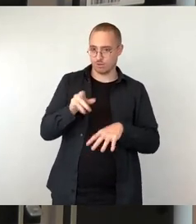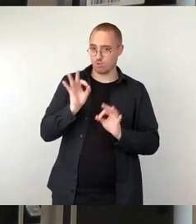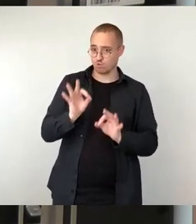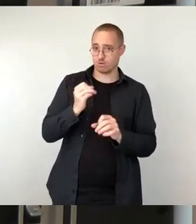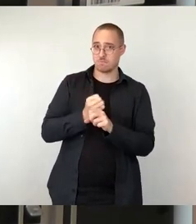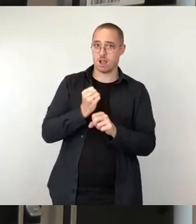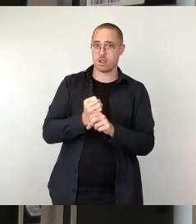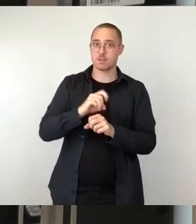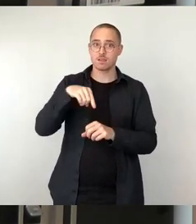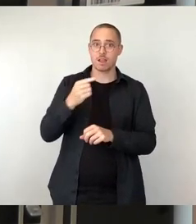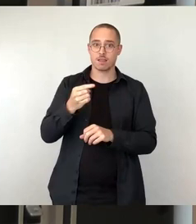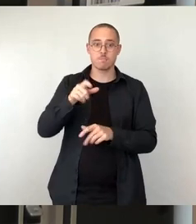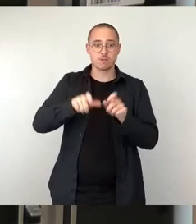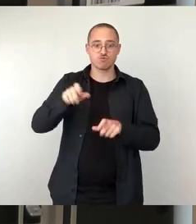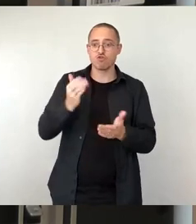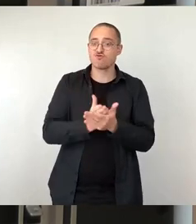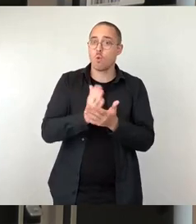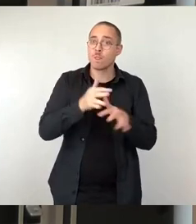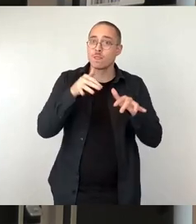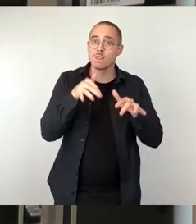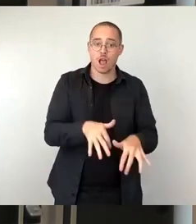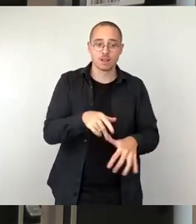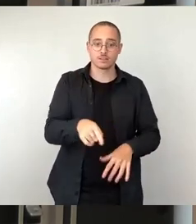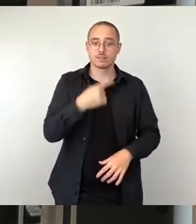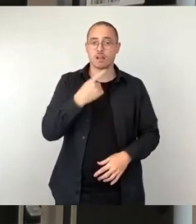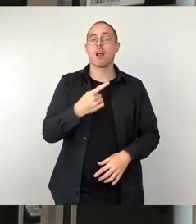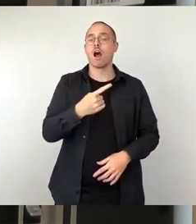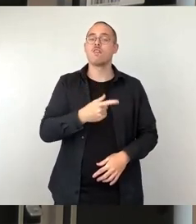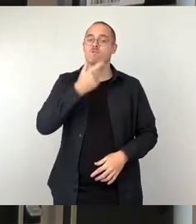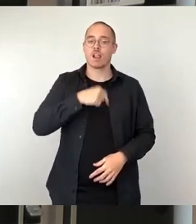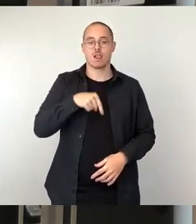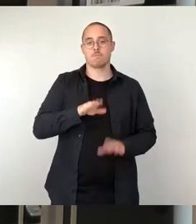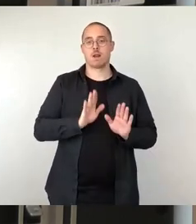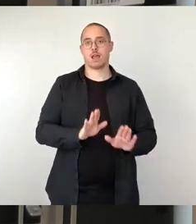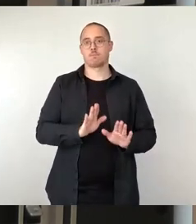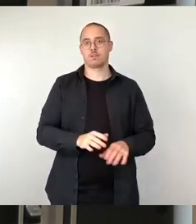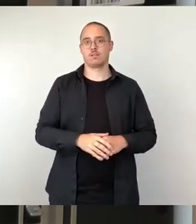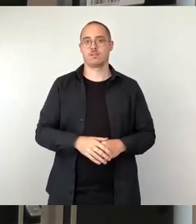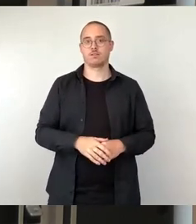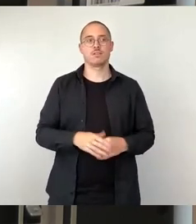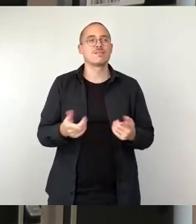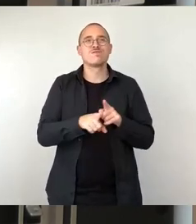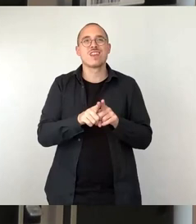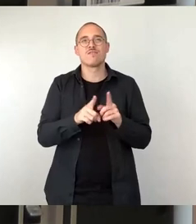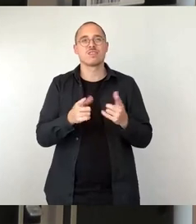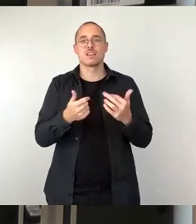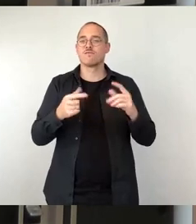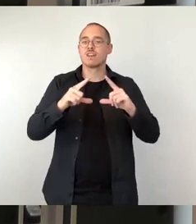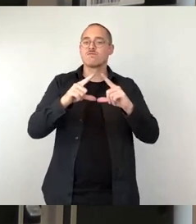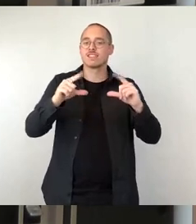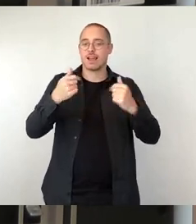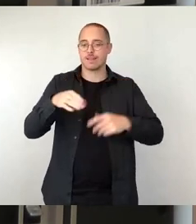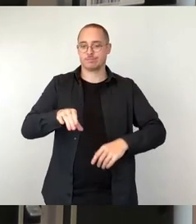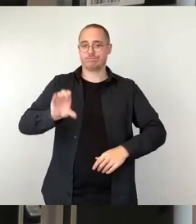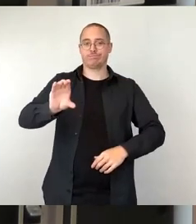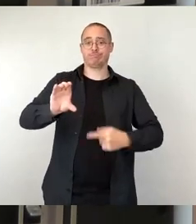Menschen, die bereits hier sind, auch hier bleiben wollen. Dass wir wie eine Art gute Visitenkarte den Menschen ein Angebot machen,